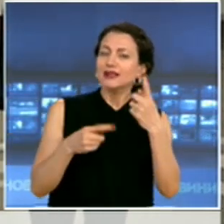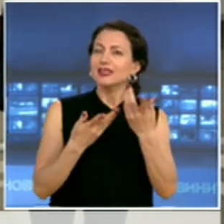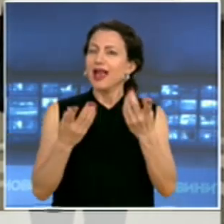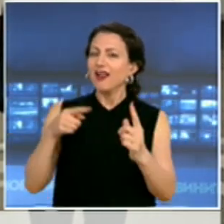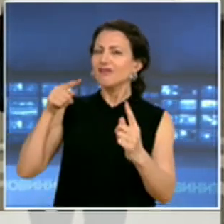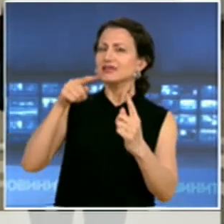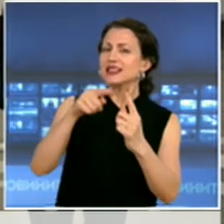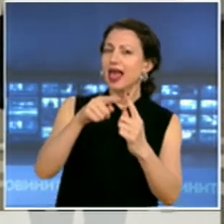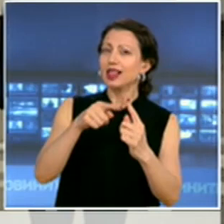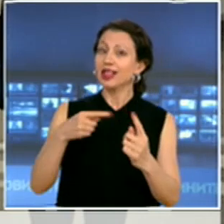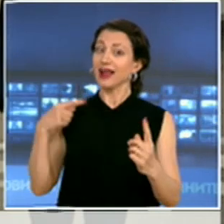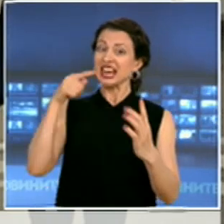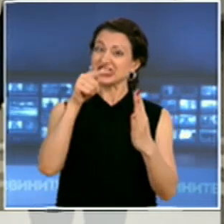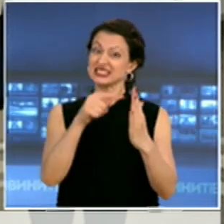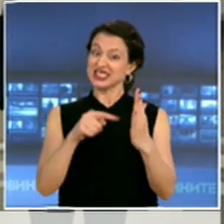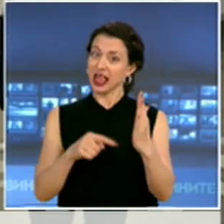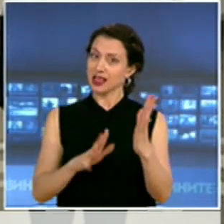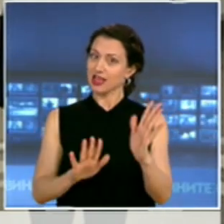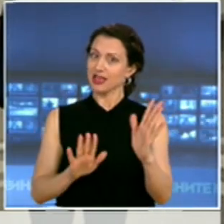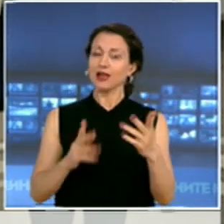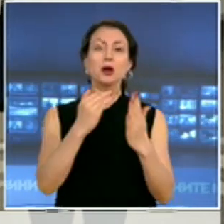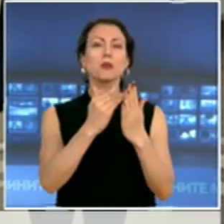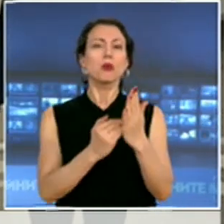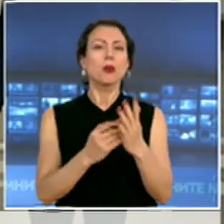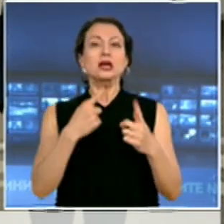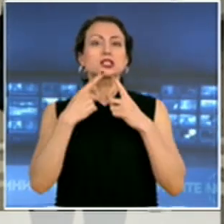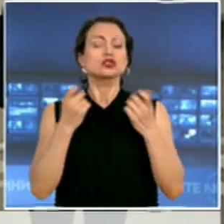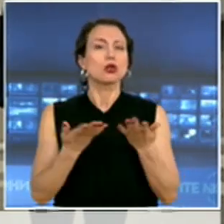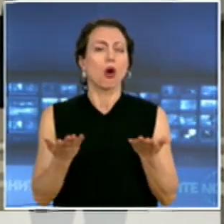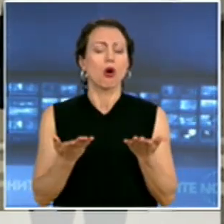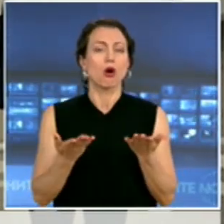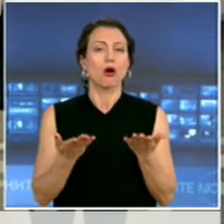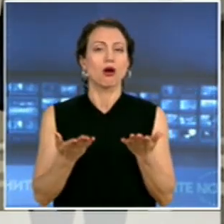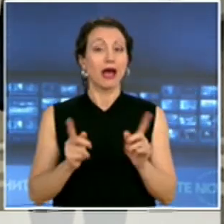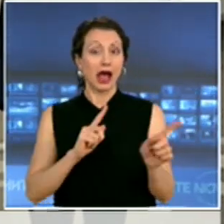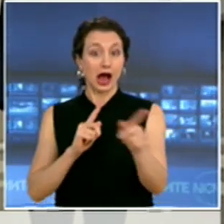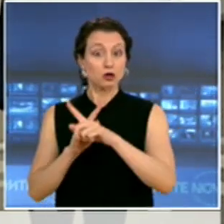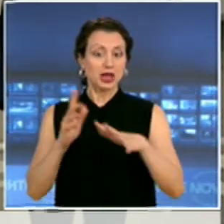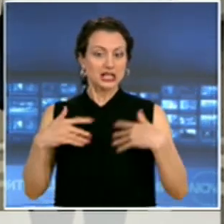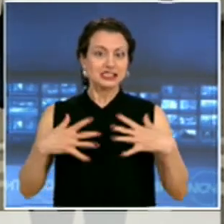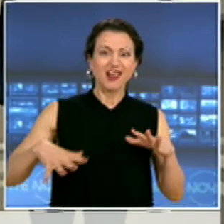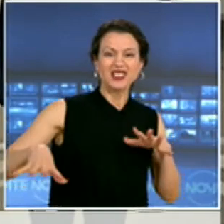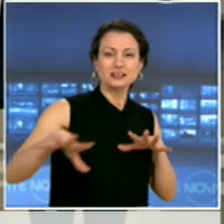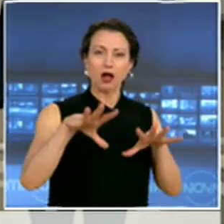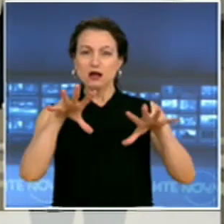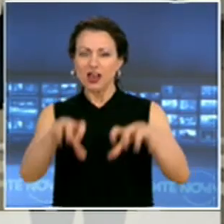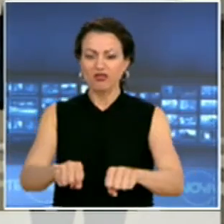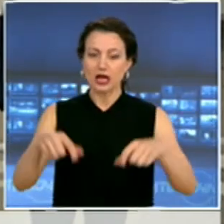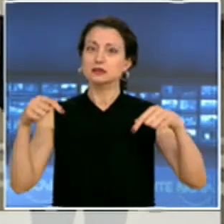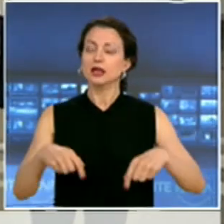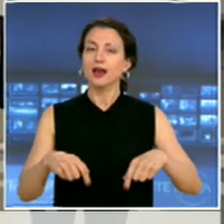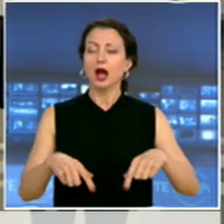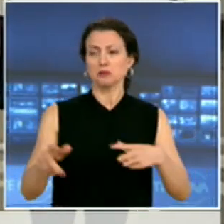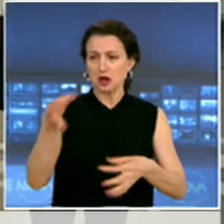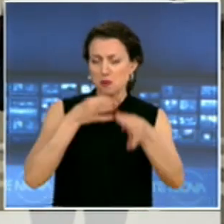програма «Защо?». Ако някой иска цялата власт сега, нека да обясни защо, какво